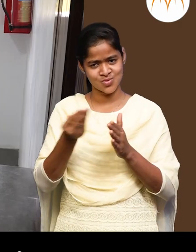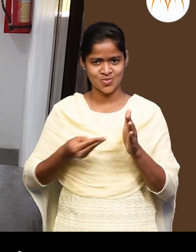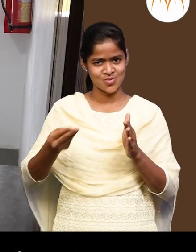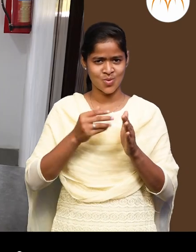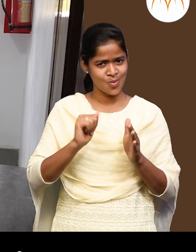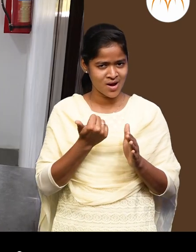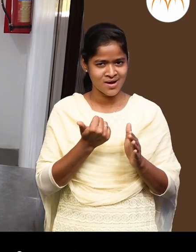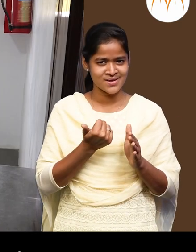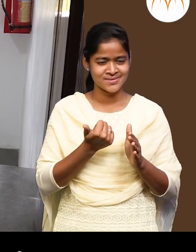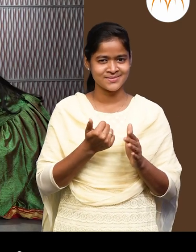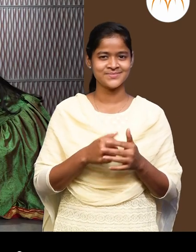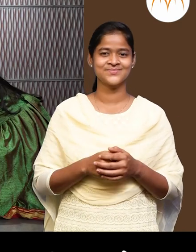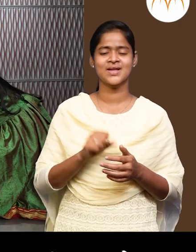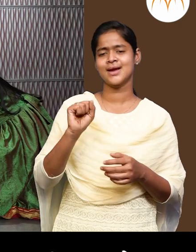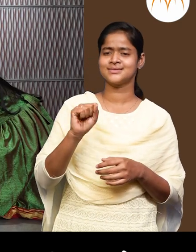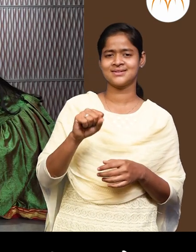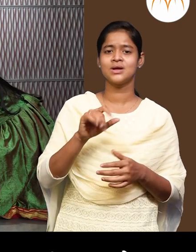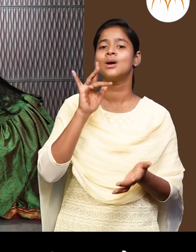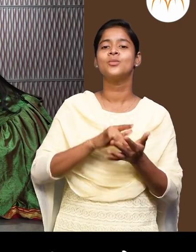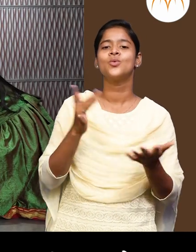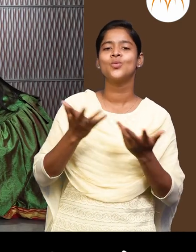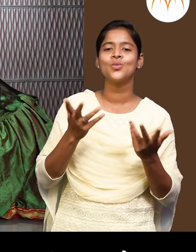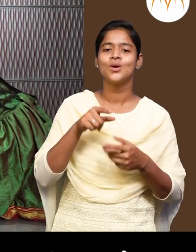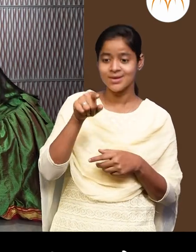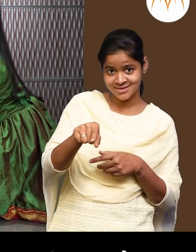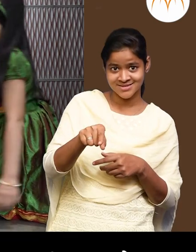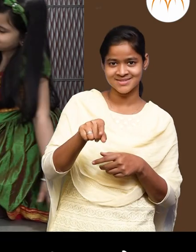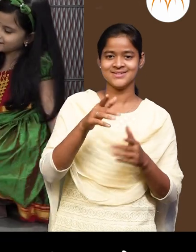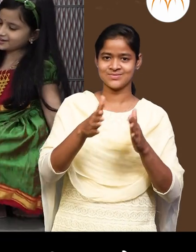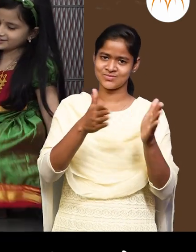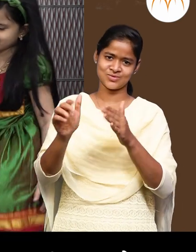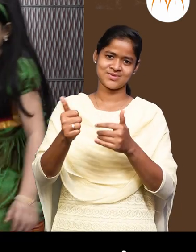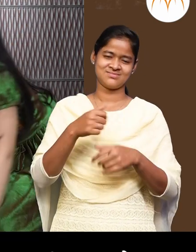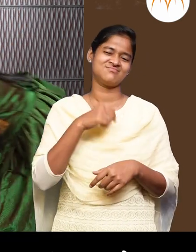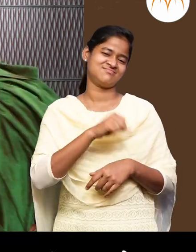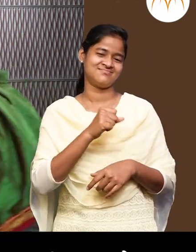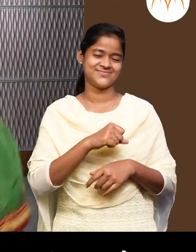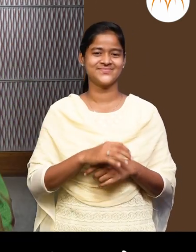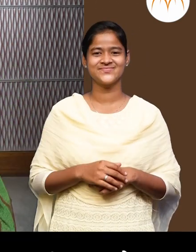वेगली रंगोड़ी काड़ू वेगली काड़ चालेल कुटे काड़चे लिते काड़चे चालेल